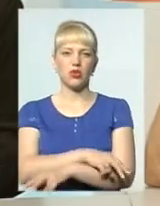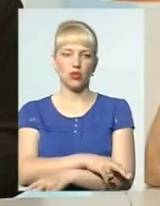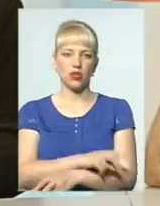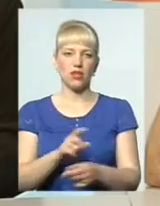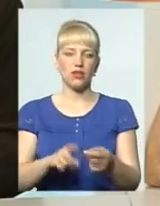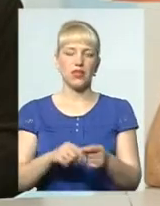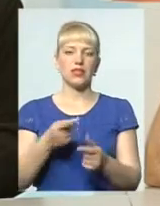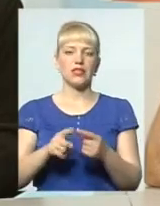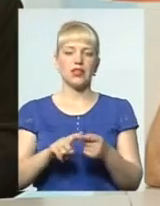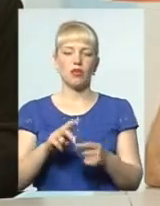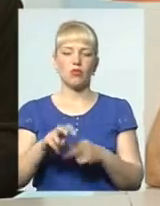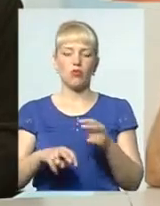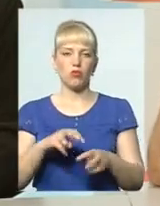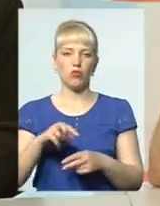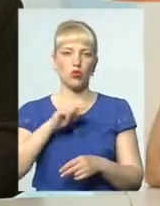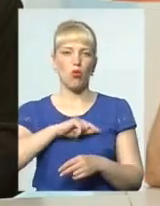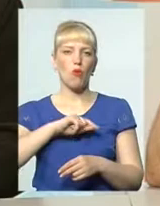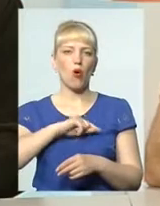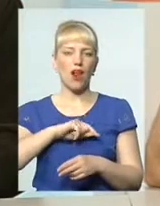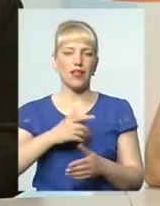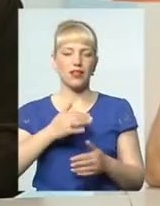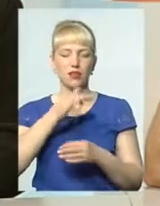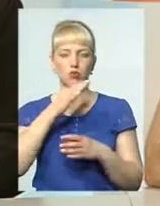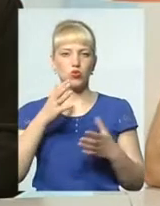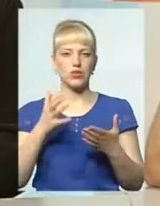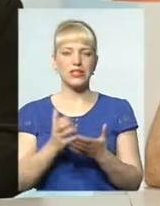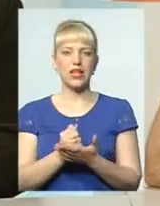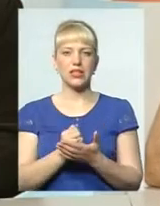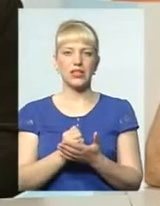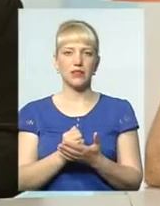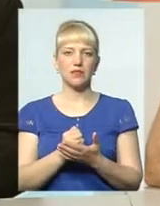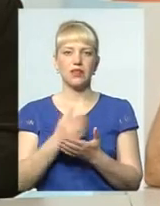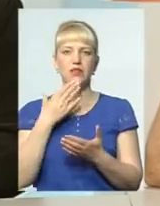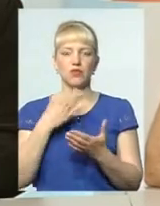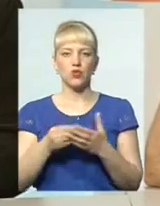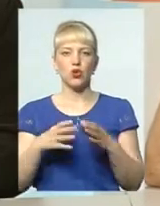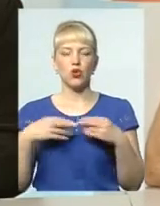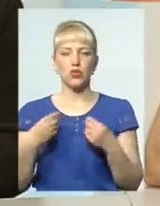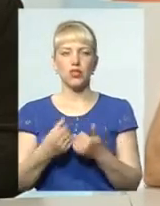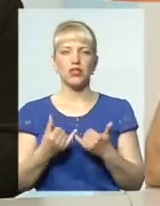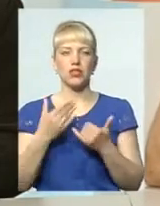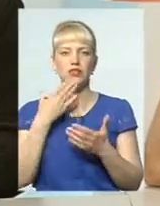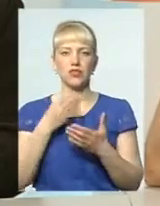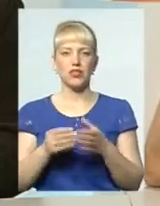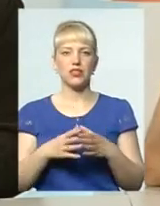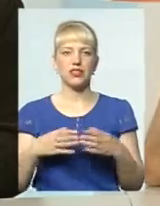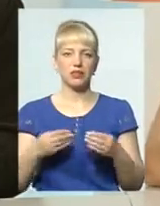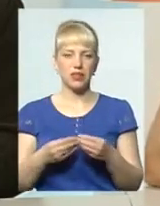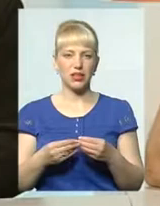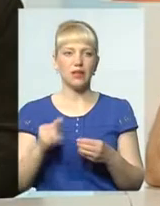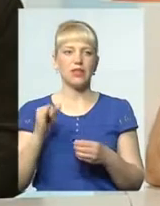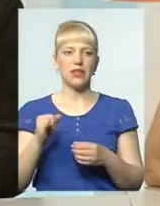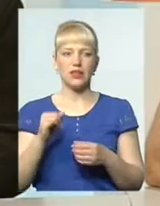пошук моралі, який вони не можуть знайти саме для своєї родини, для своєї сім'ї. Вони не зможуть знайти